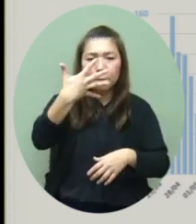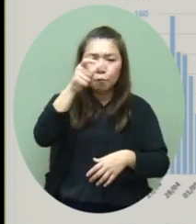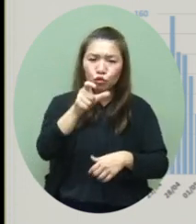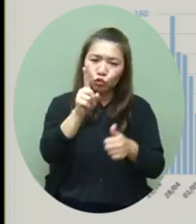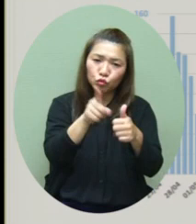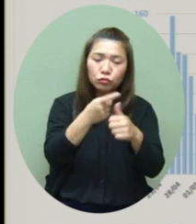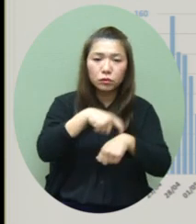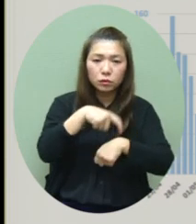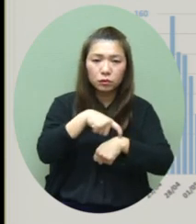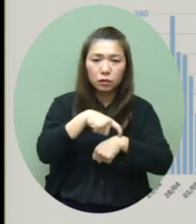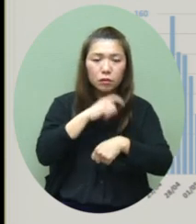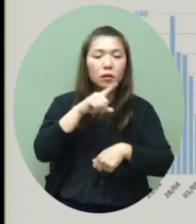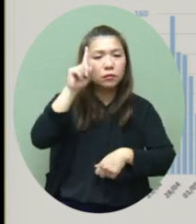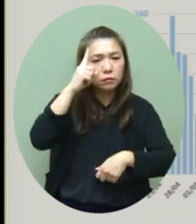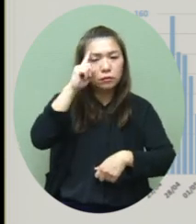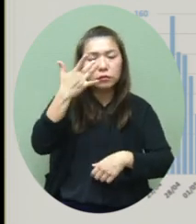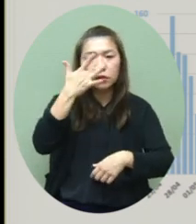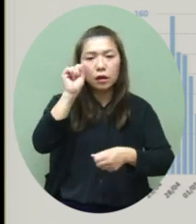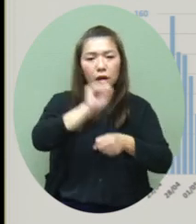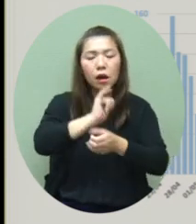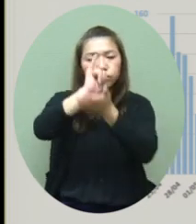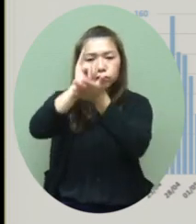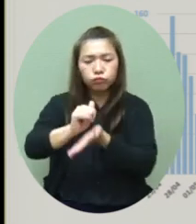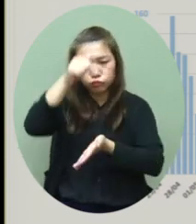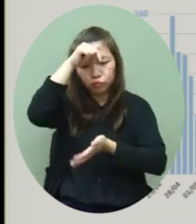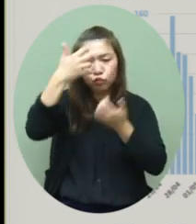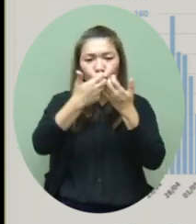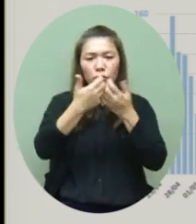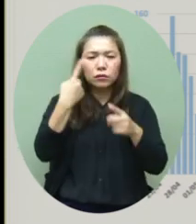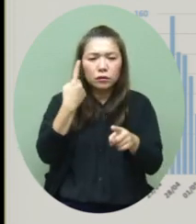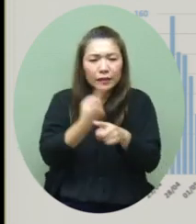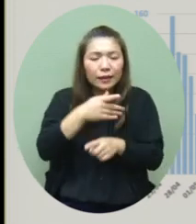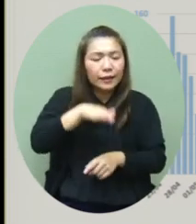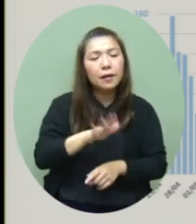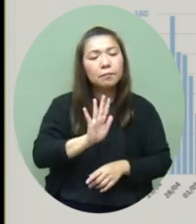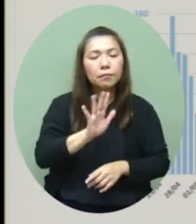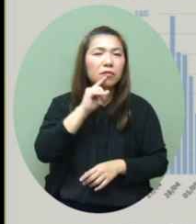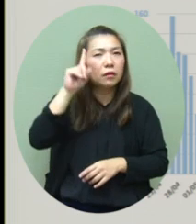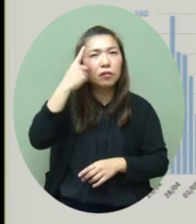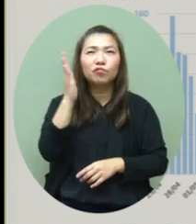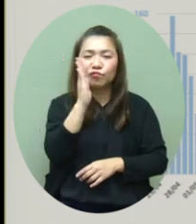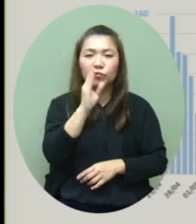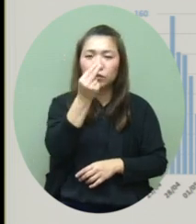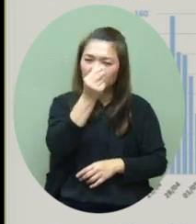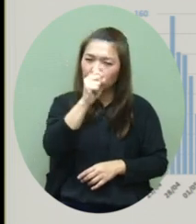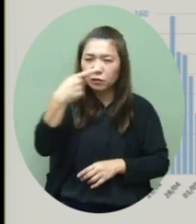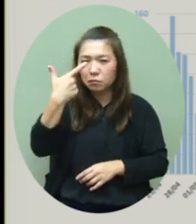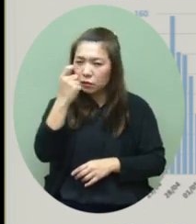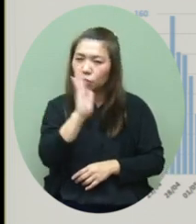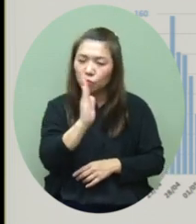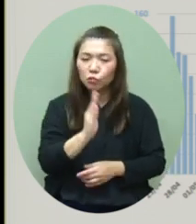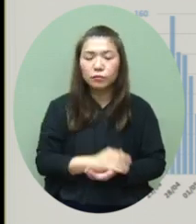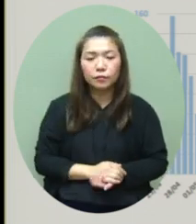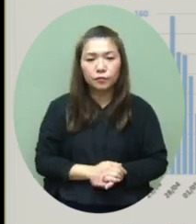的时候我们每一日新增入院的人数其实都不存低大概每一日都有70至80人左右